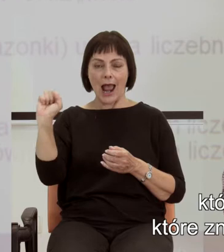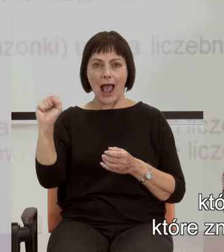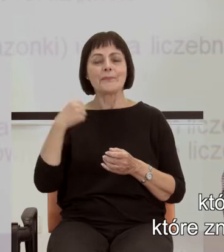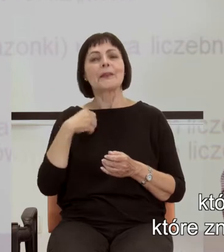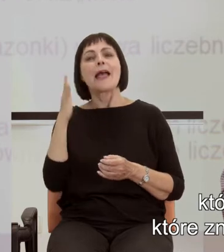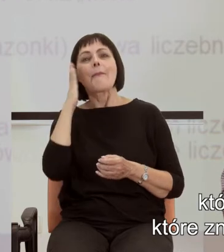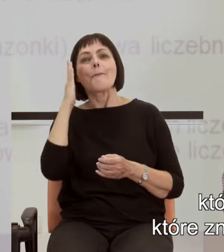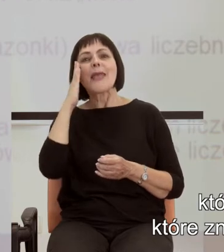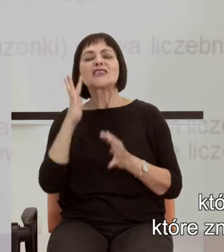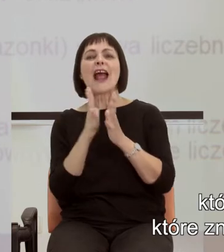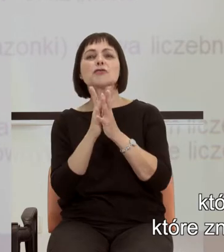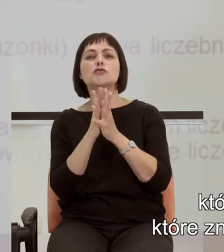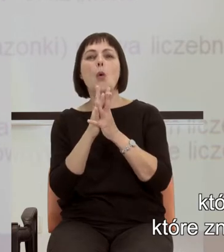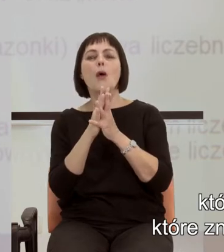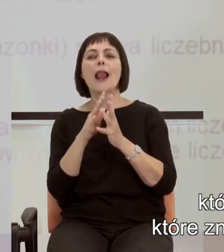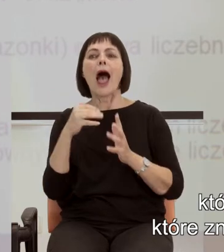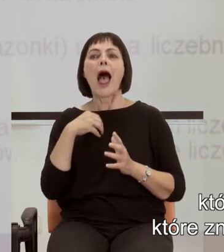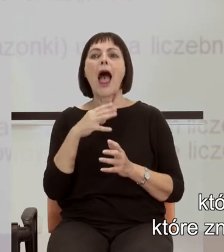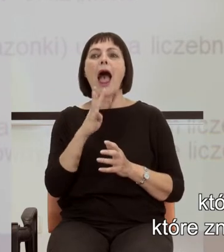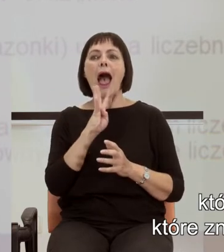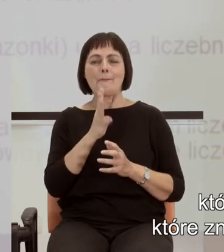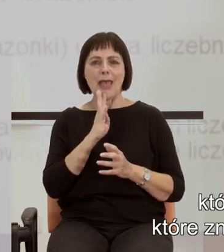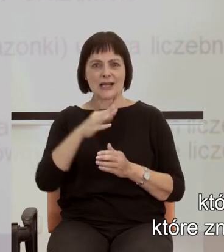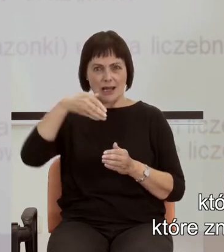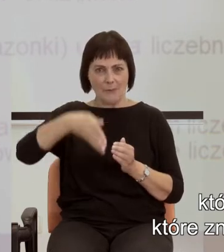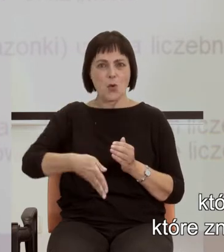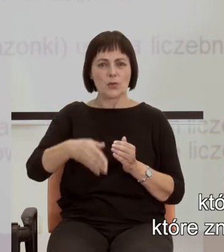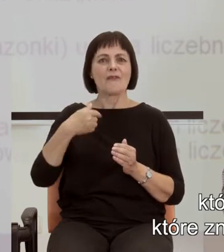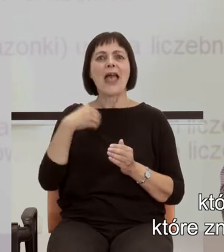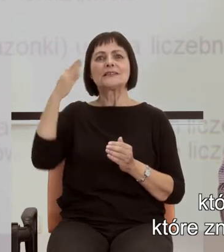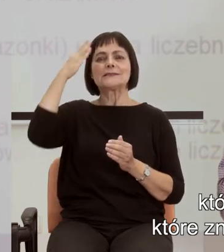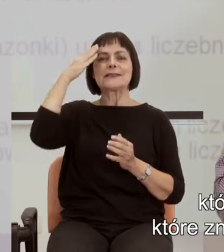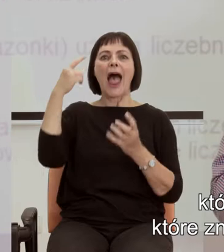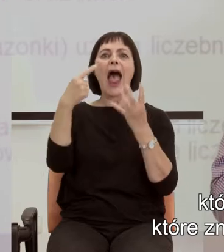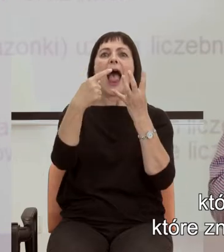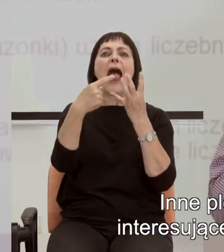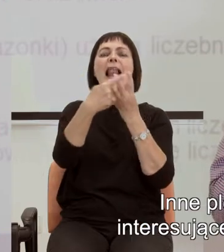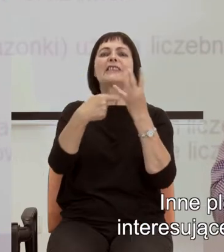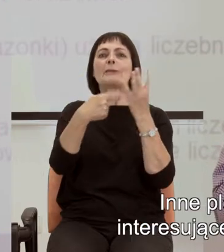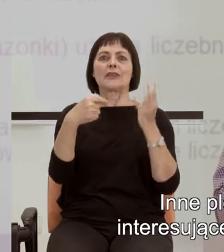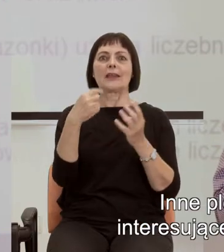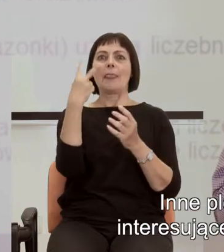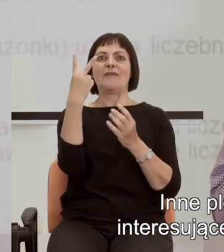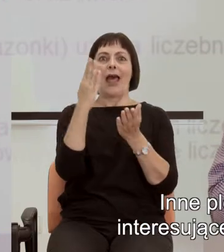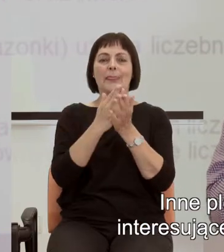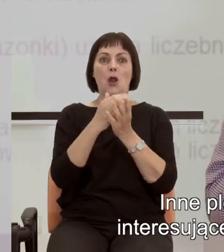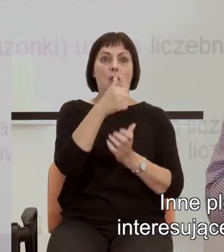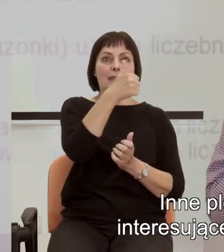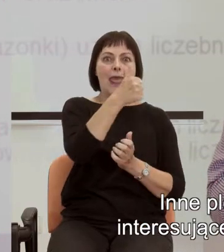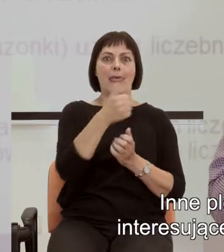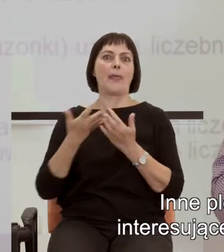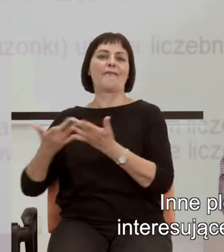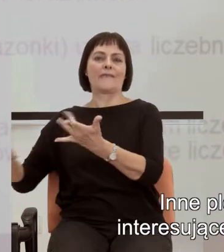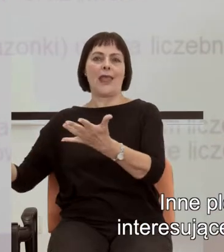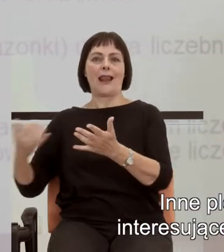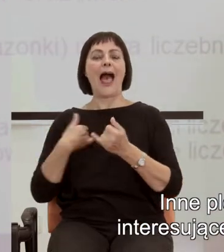dżunglę amazońską, które zna w zasadzie dwa liczebniki, jeden i wiele. Inne plemię, równie często